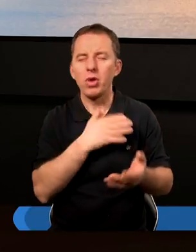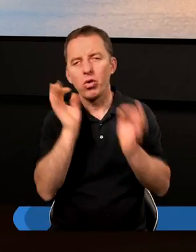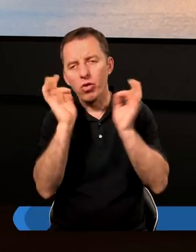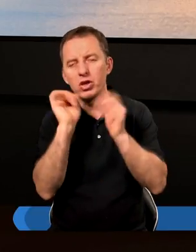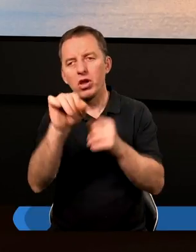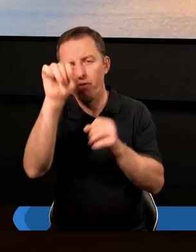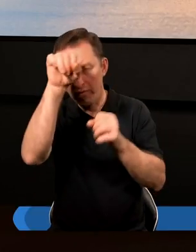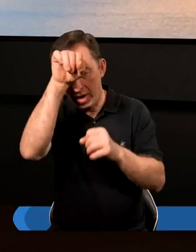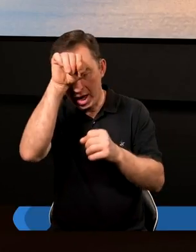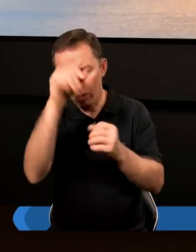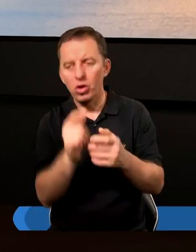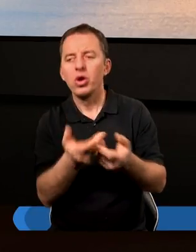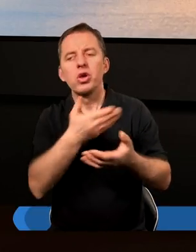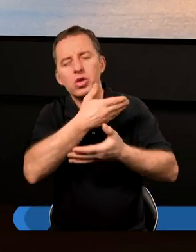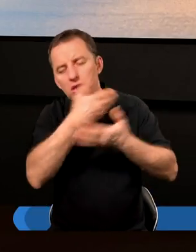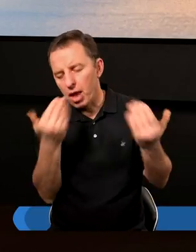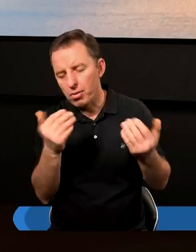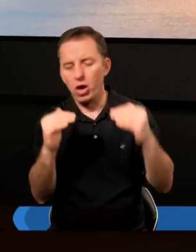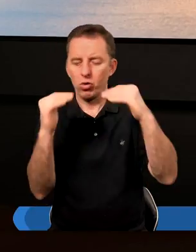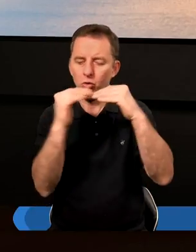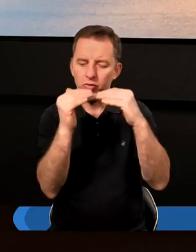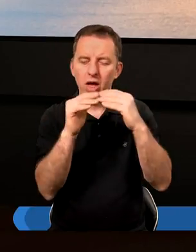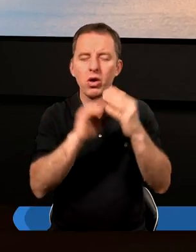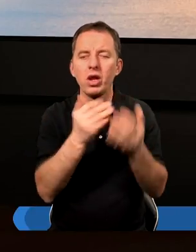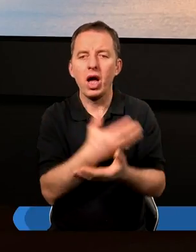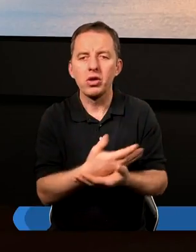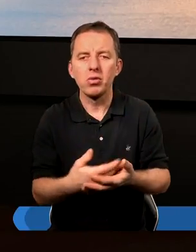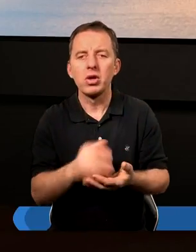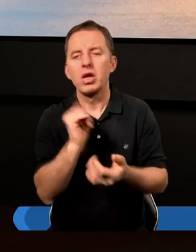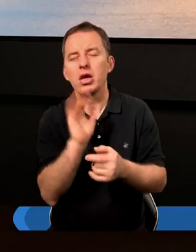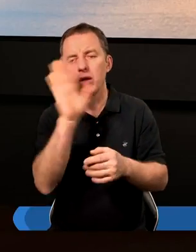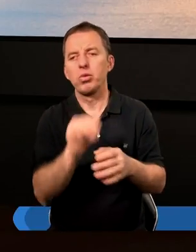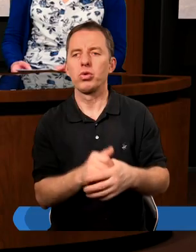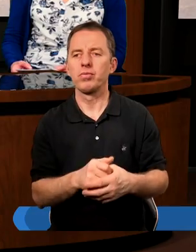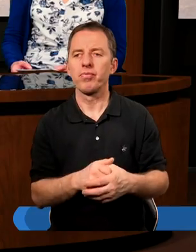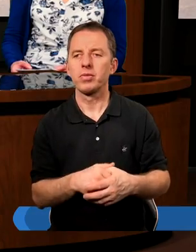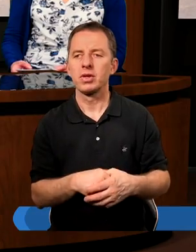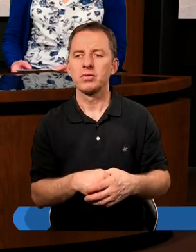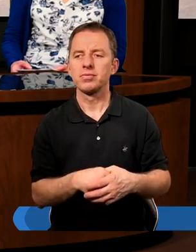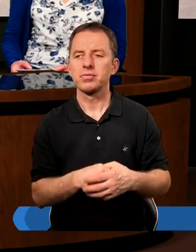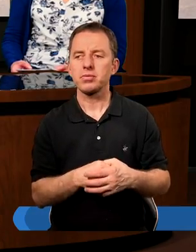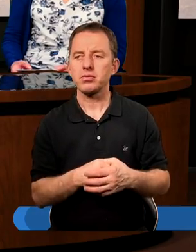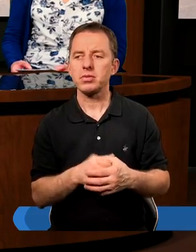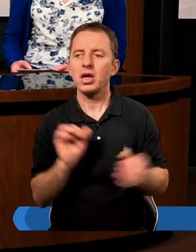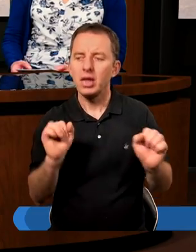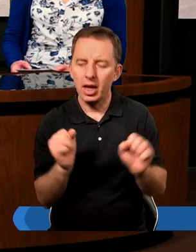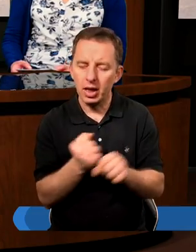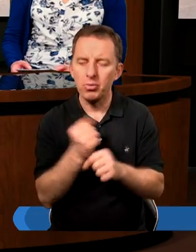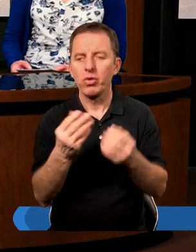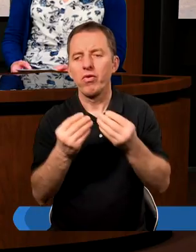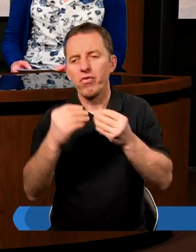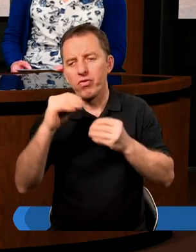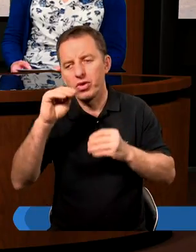dowiedzieć faraon, że nie ma mi równego na ziemi. Jaki jest Bóg? Jest niesamowity, jest